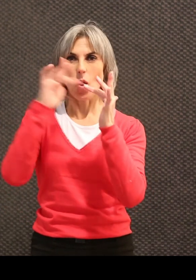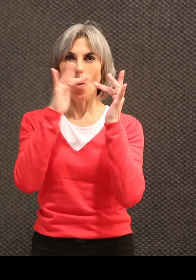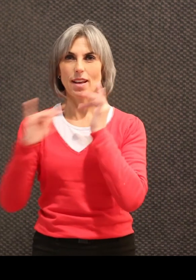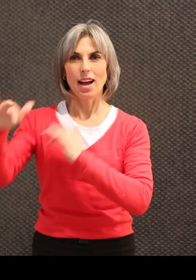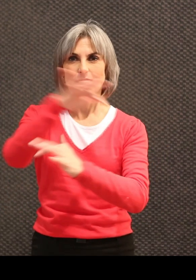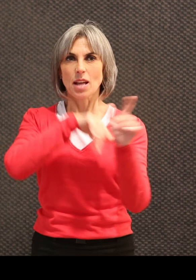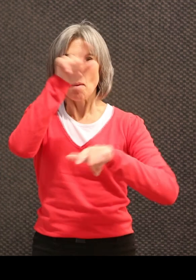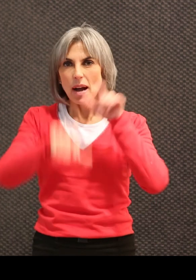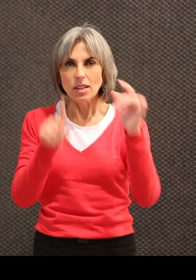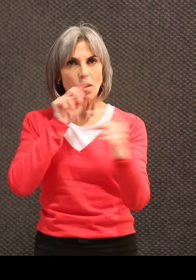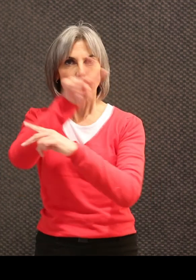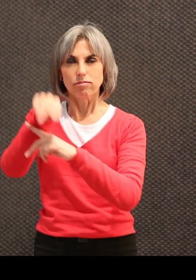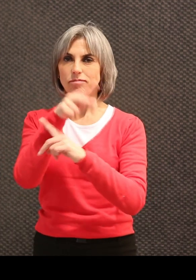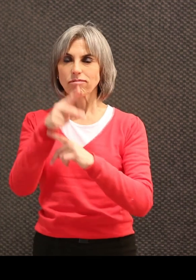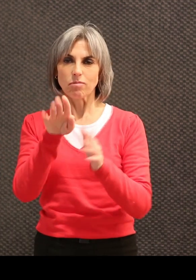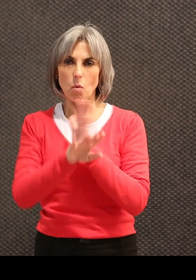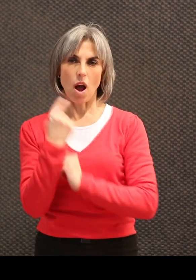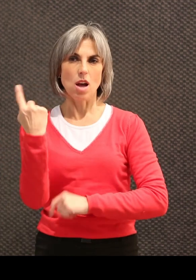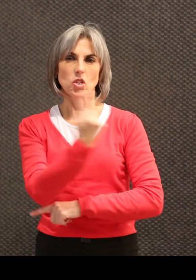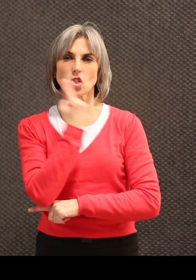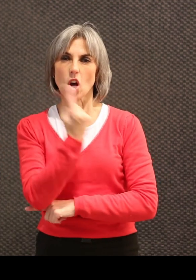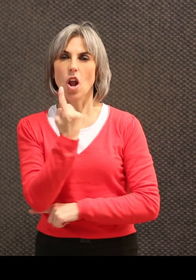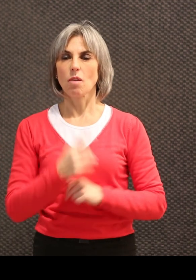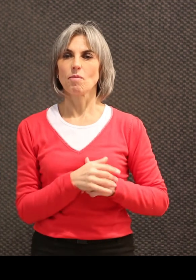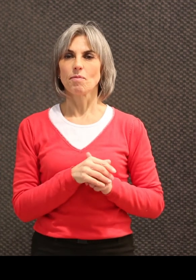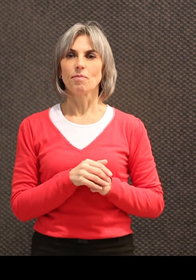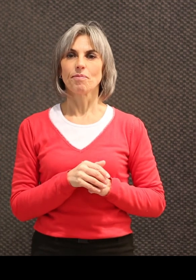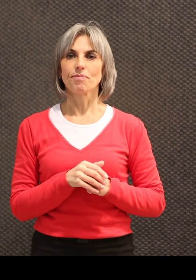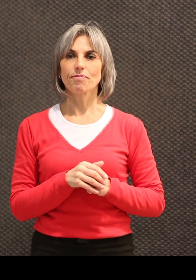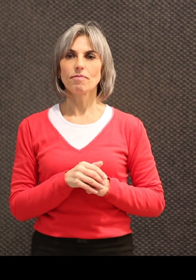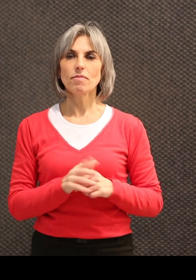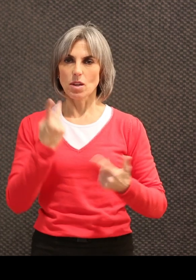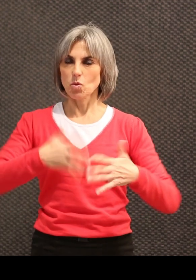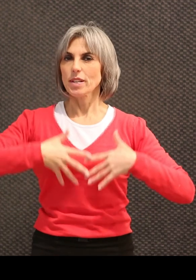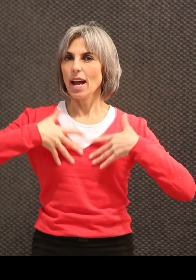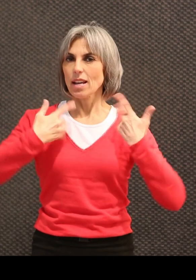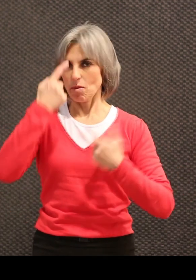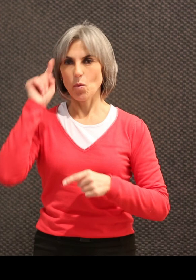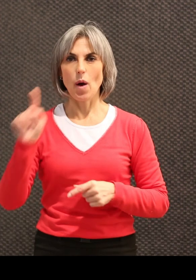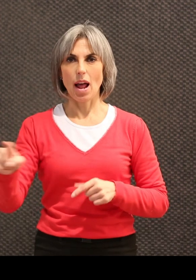qui l'entourent, qui font des jeux tous les jours. C'est bien plus agréable à vivre pour elle.